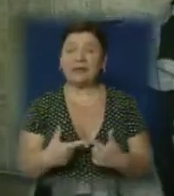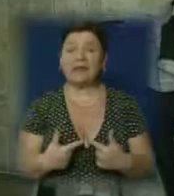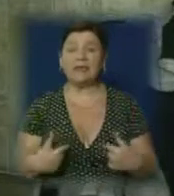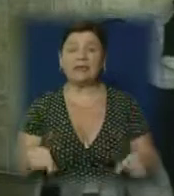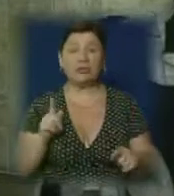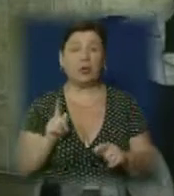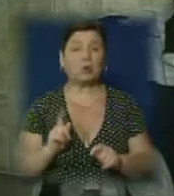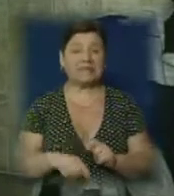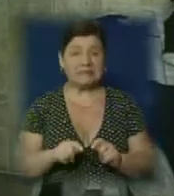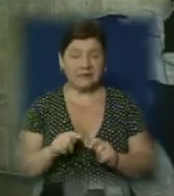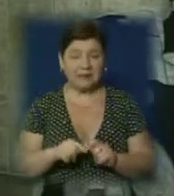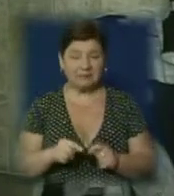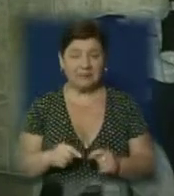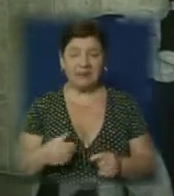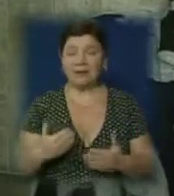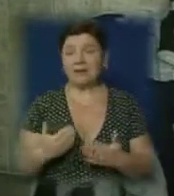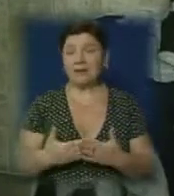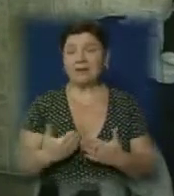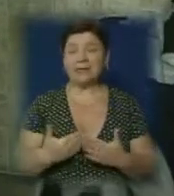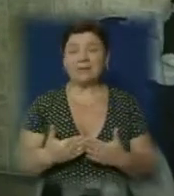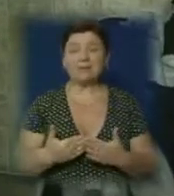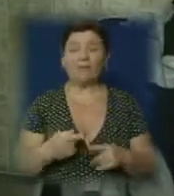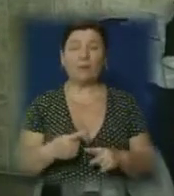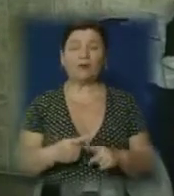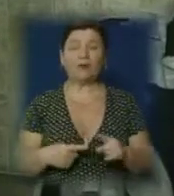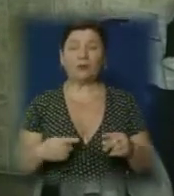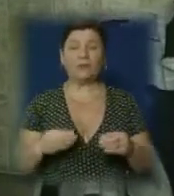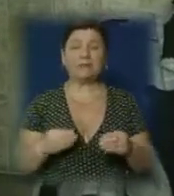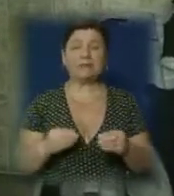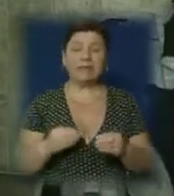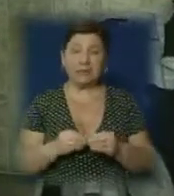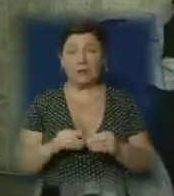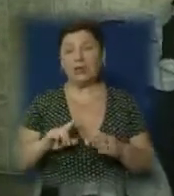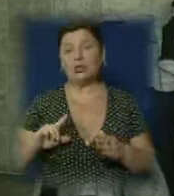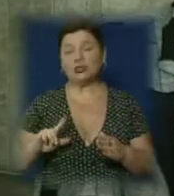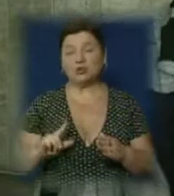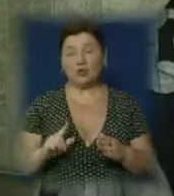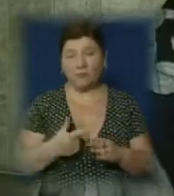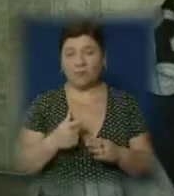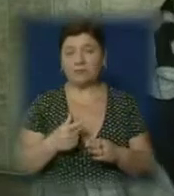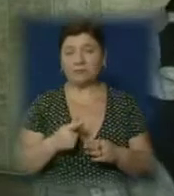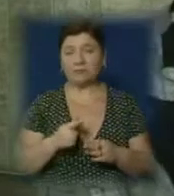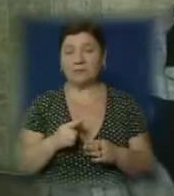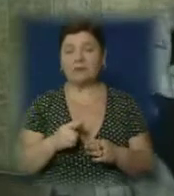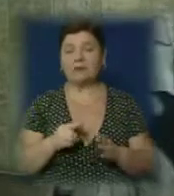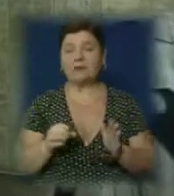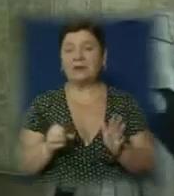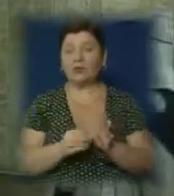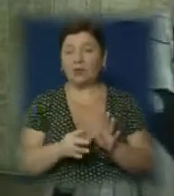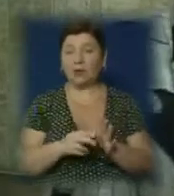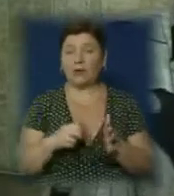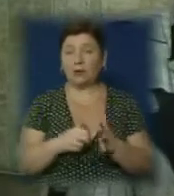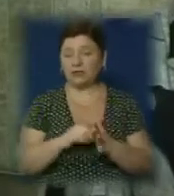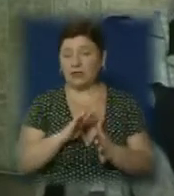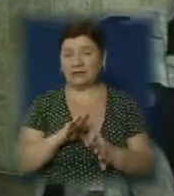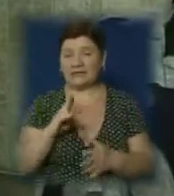комісії. І десь о половині десятої знову перестав сайт ЦВК